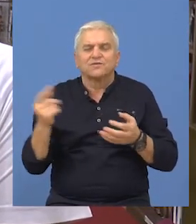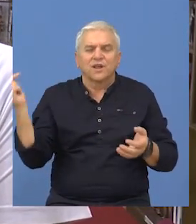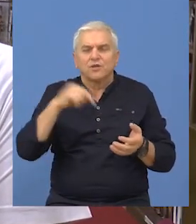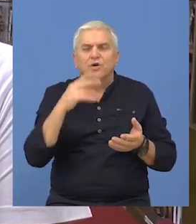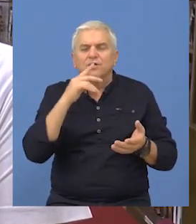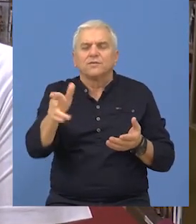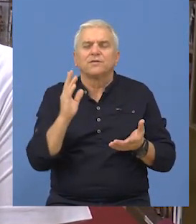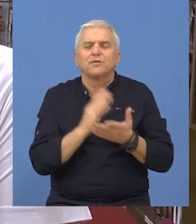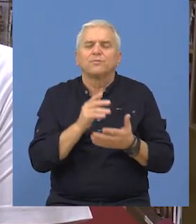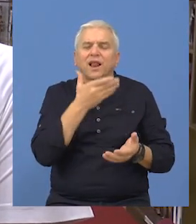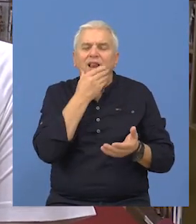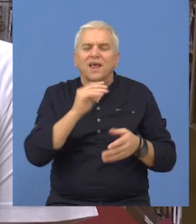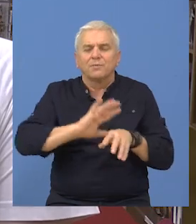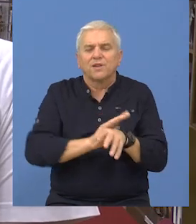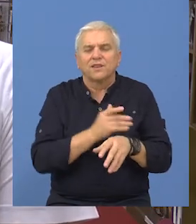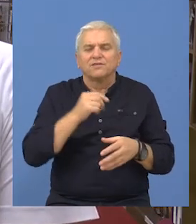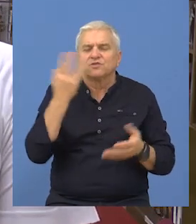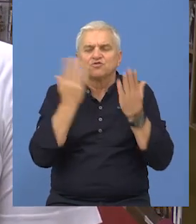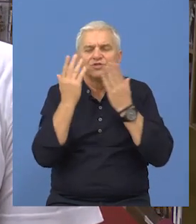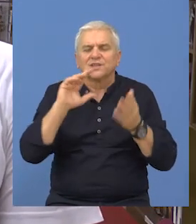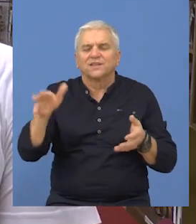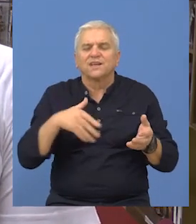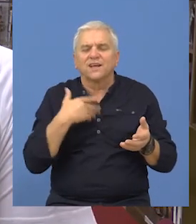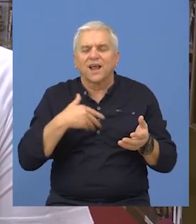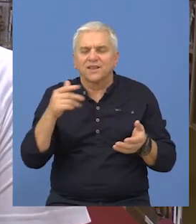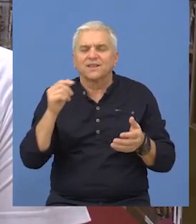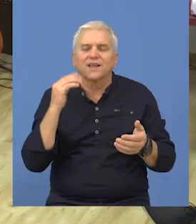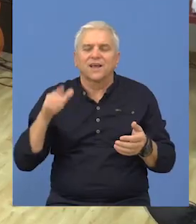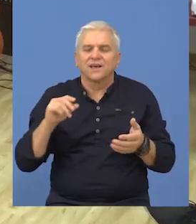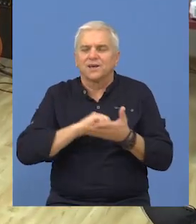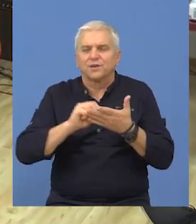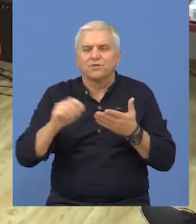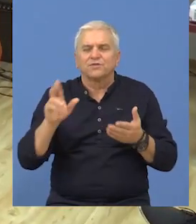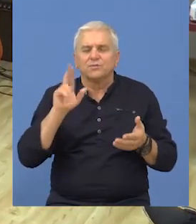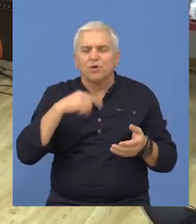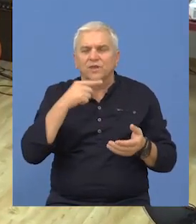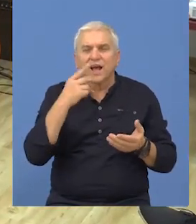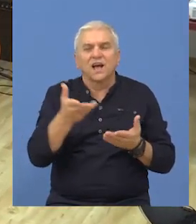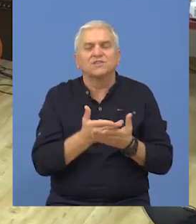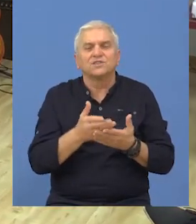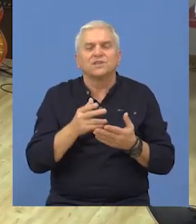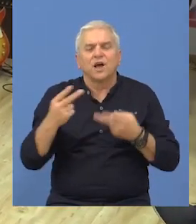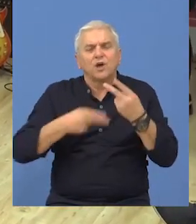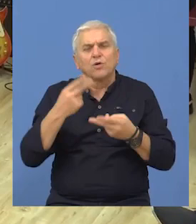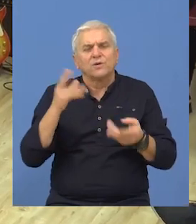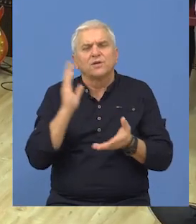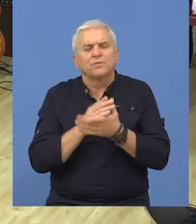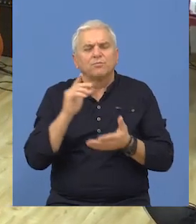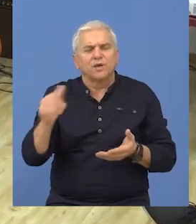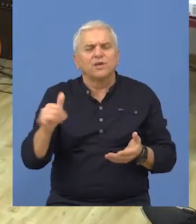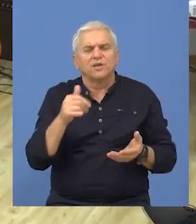što sam ovde, bilo je divno čitati radove ovih mladih, talentovanih ljudi. Pa mogu vam reći da je žiri bio